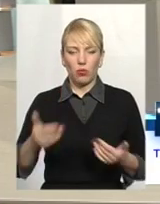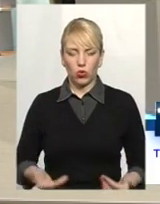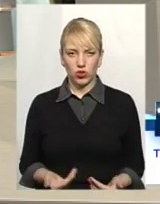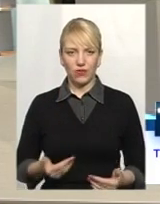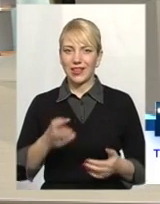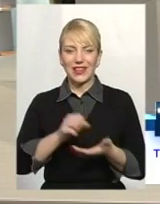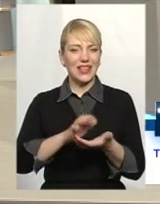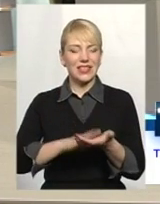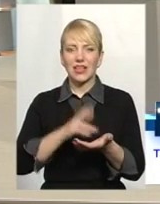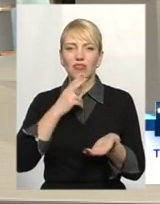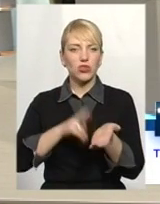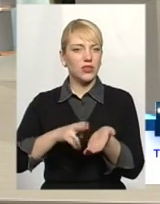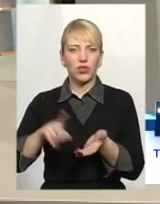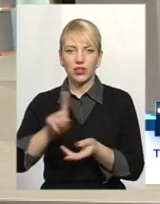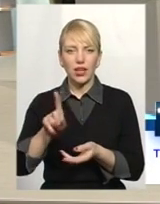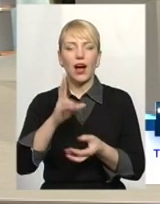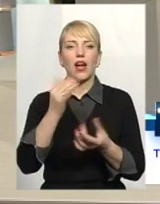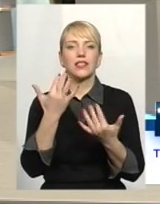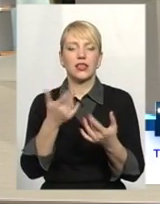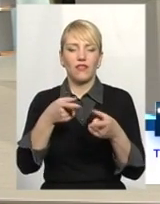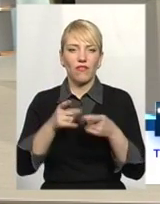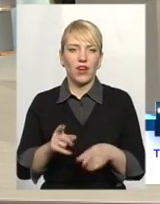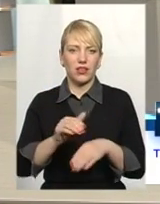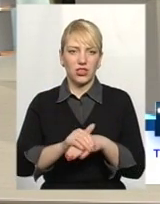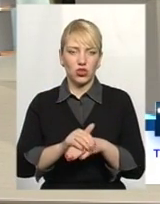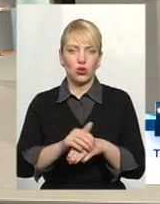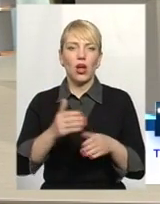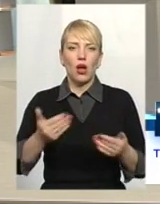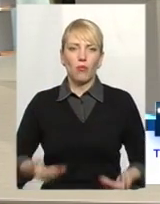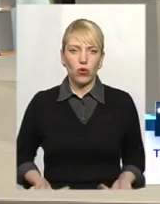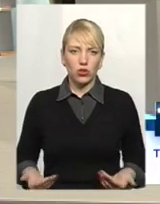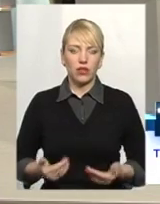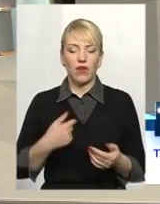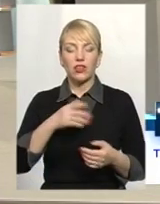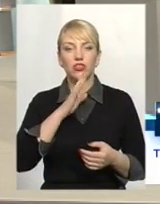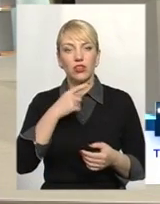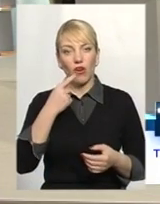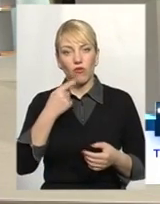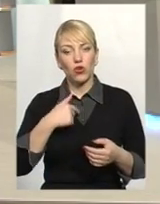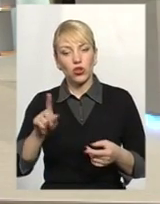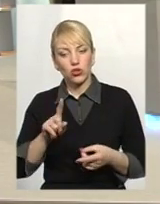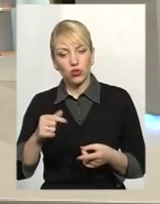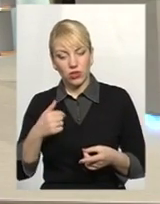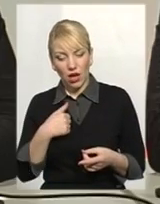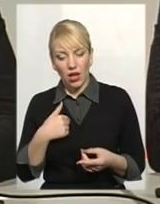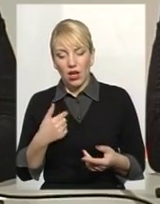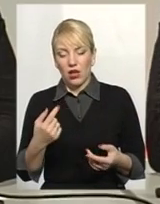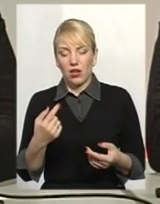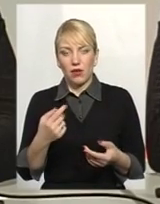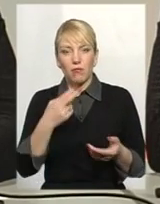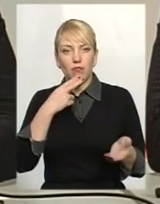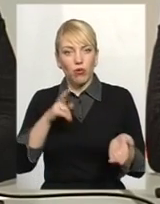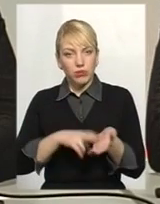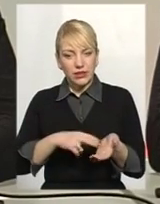проживають. Тому що жіночка сказала, що вона прописана одна, там, вернюючи, прописана з дітьми, а проживає одна. В іншій квартирі це